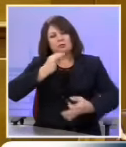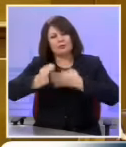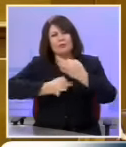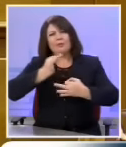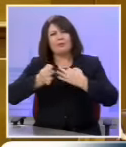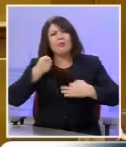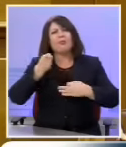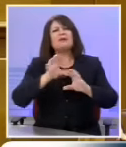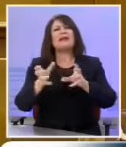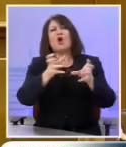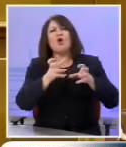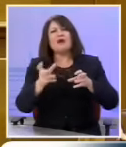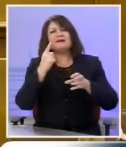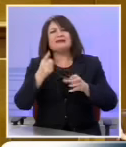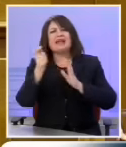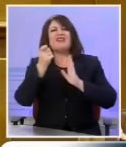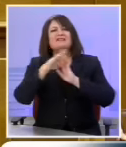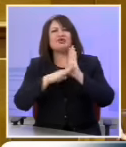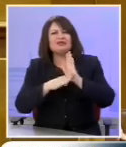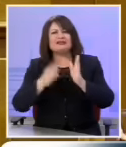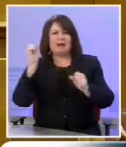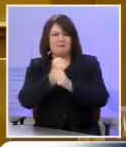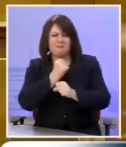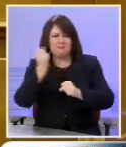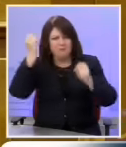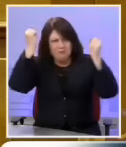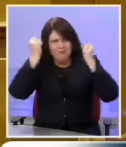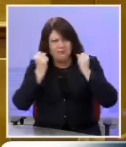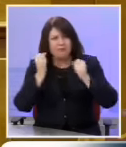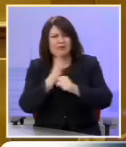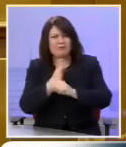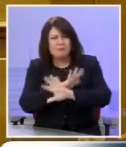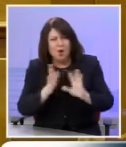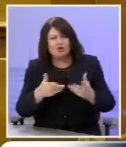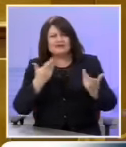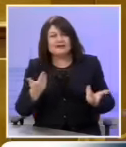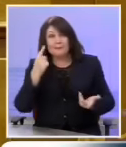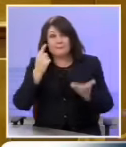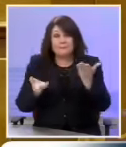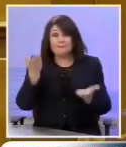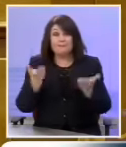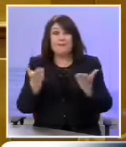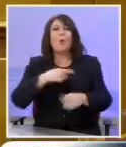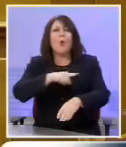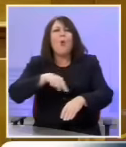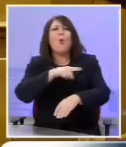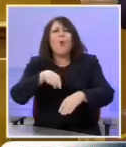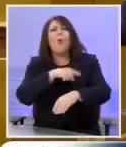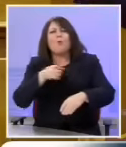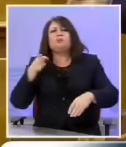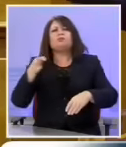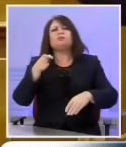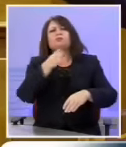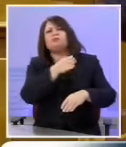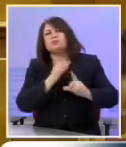πώς καταστρέφεται το ασφαλιστικό σύστημα και συγκρίνεται αυτές τις ατέλειωτες τηλεοπτικές ώρες